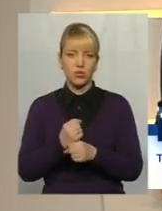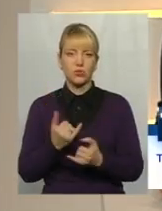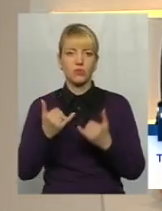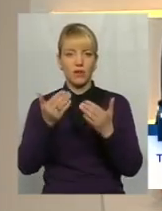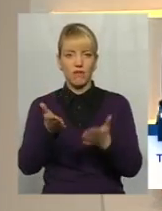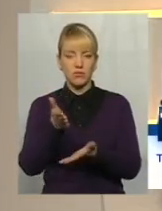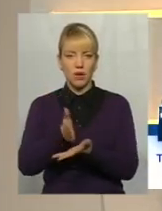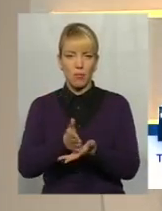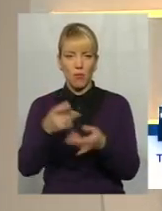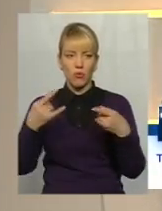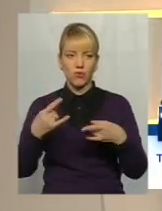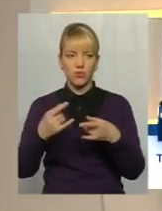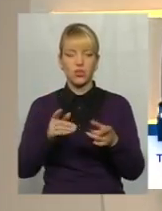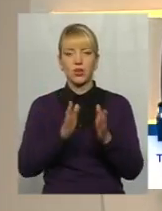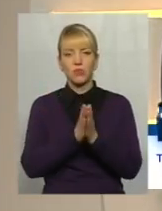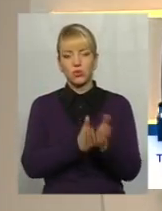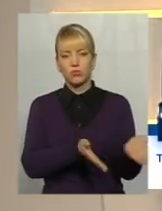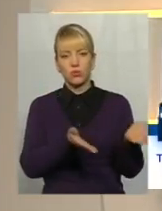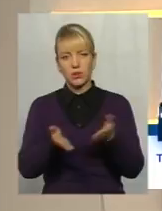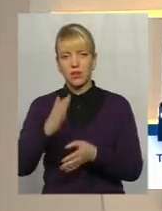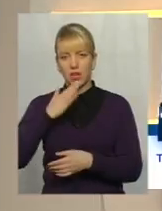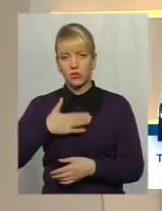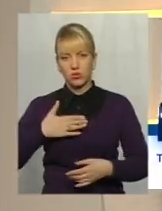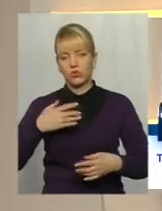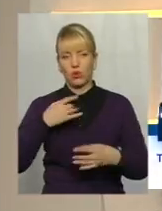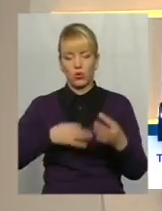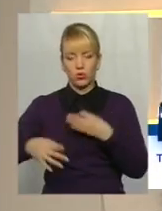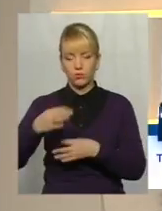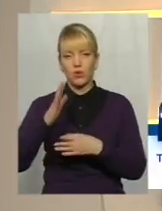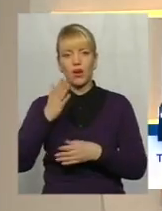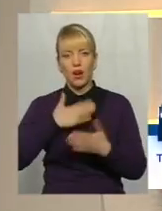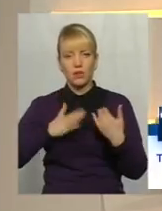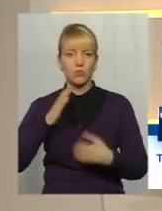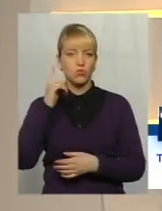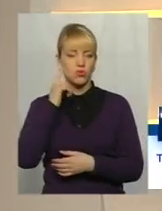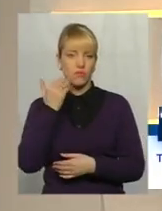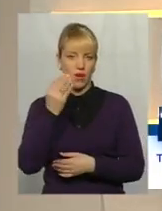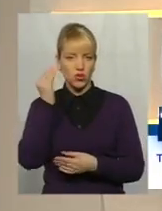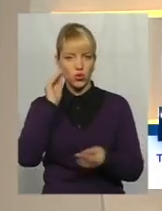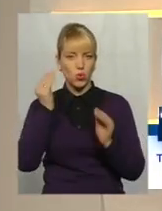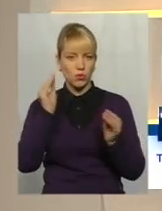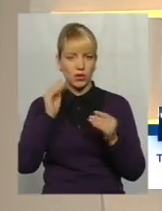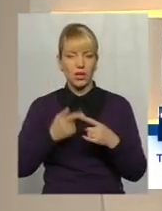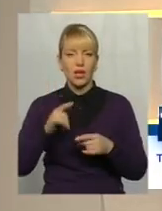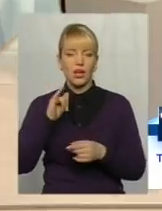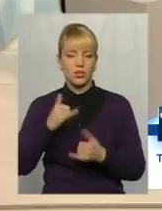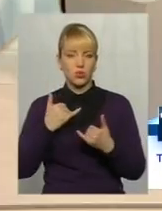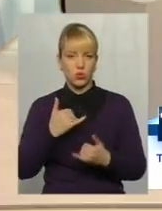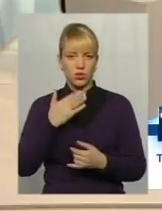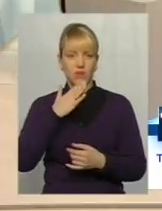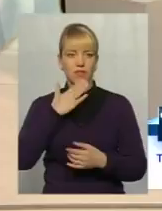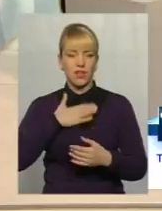прямому ефірі, тож долучайтесь до нашої розмови, будемо раді чути і ваші думки. А наші гості у студії сьогодні знайомтеся.